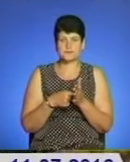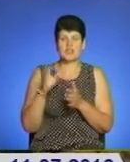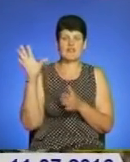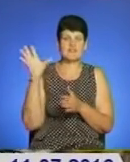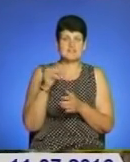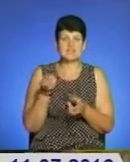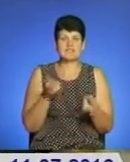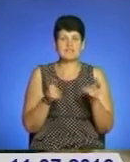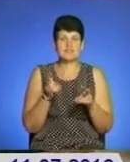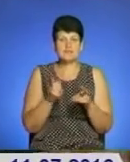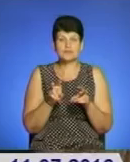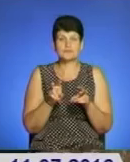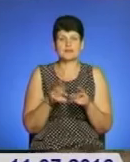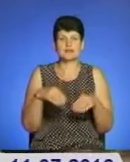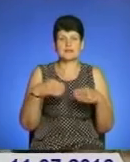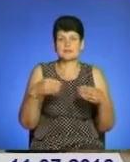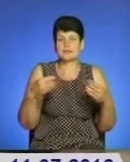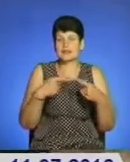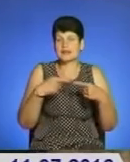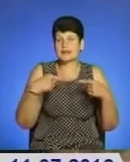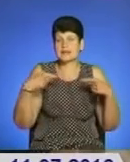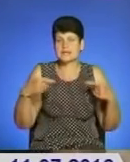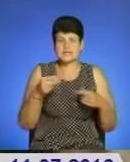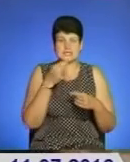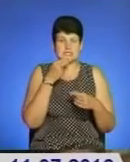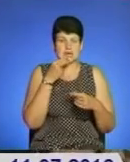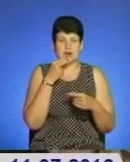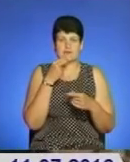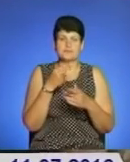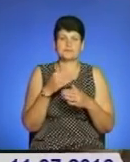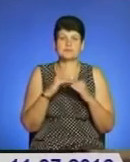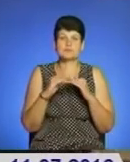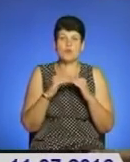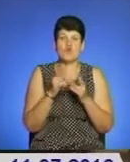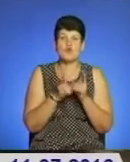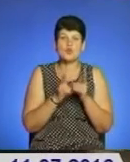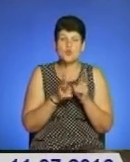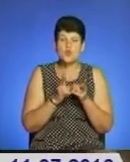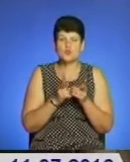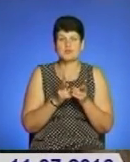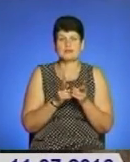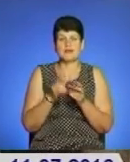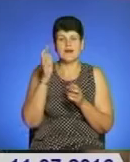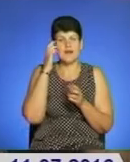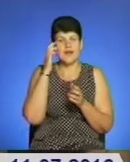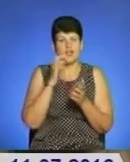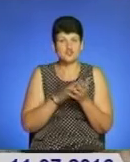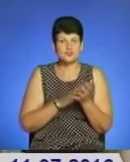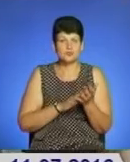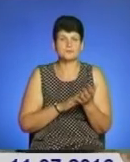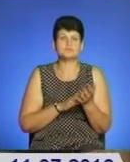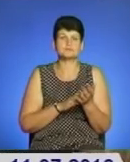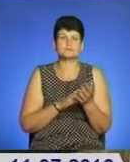відвідувачів, частуємо їх різними стравами з польової кухні, військовим кулішем, гречкою. Такою справді можна